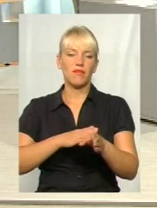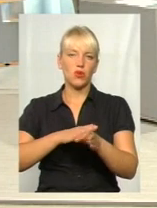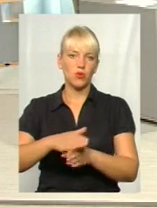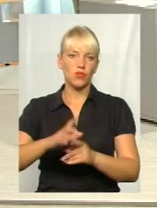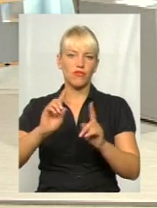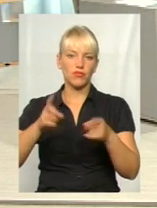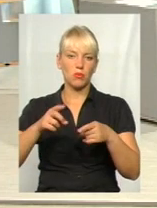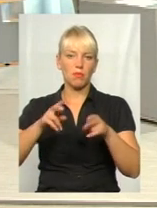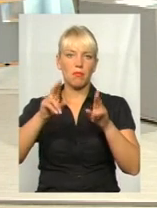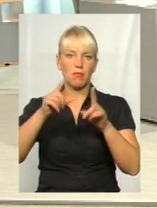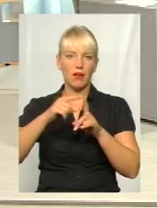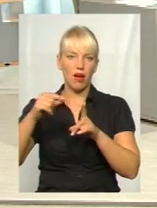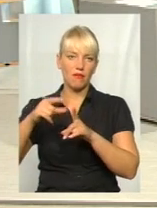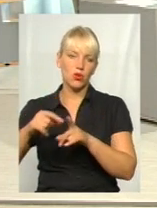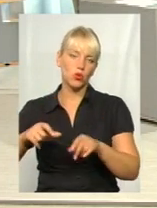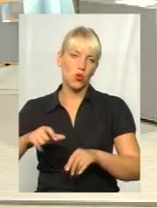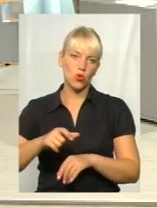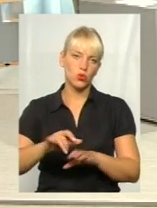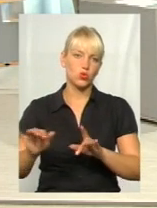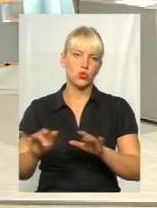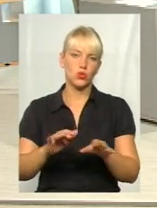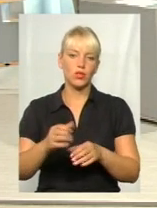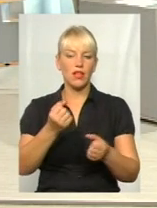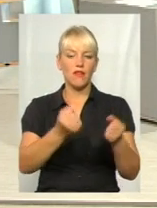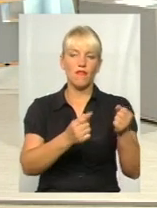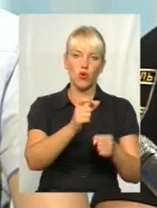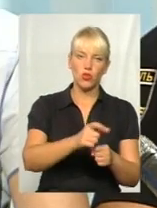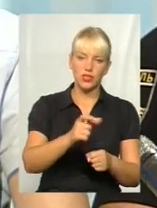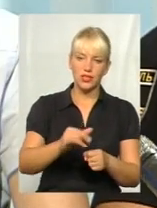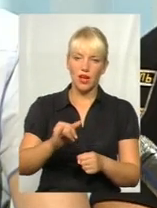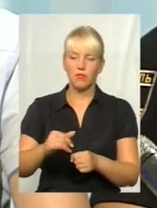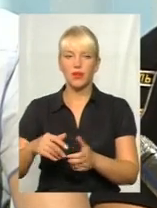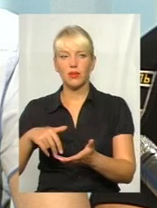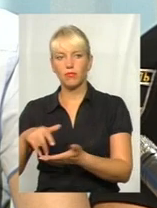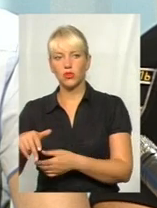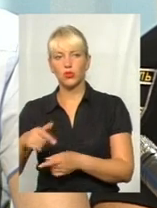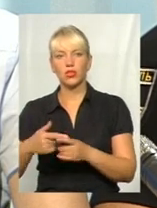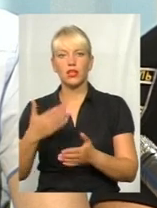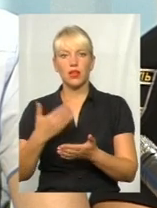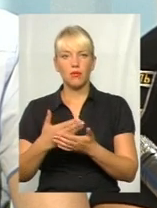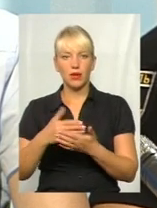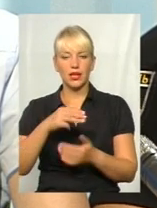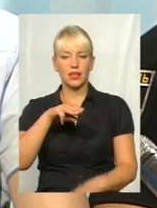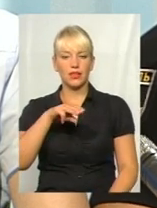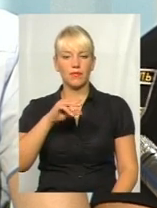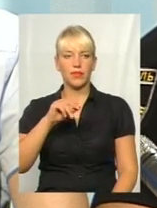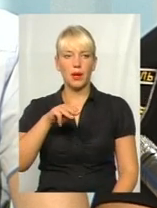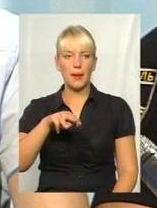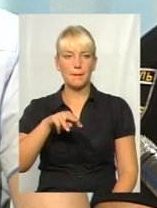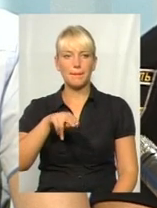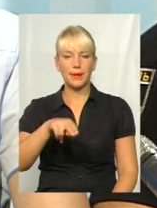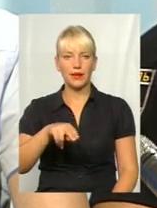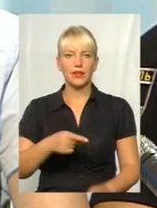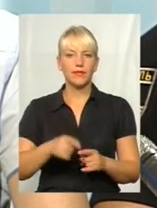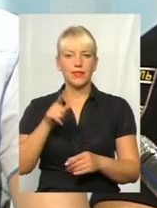руху як водіями, так і пішохідами. Якщо взяти, наприклад, проспект Міру в району Кругу, темп напроти магазину Сільпо, там є